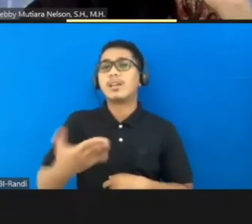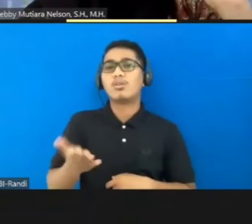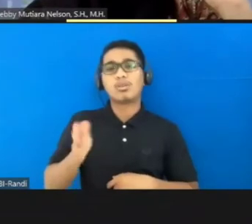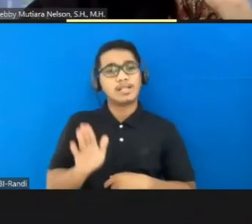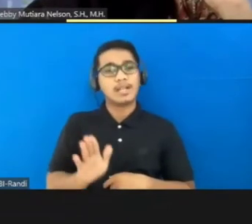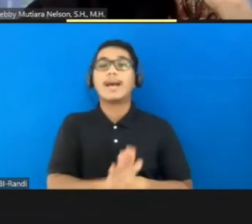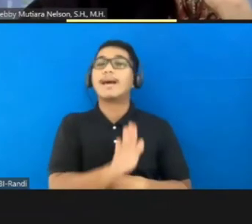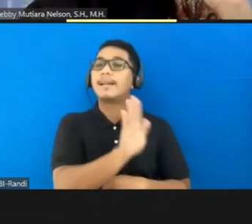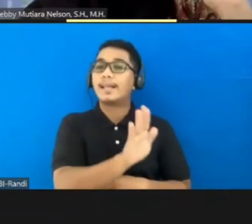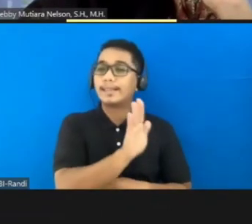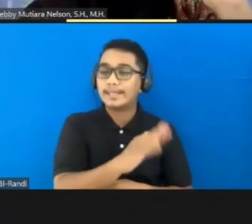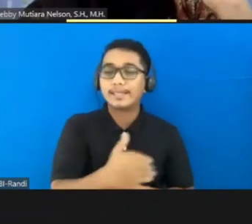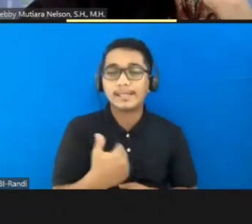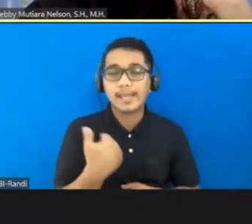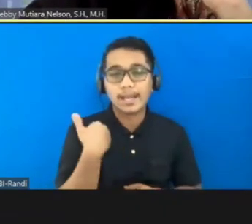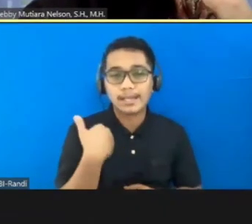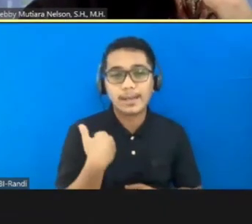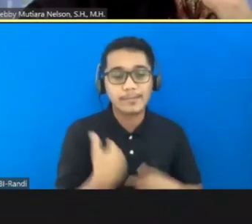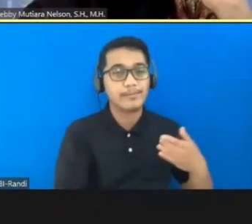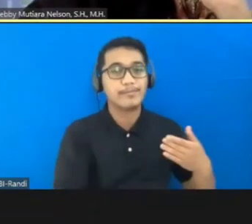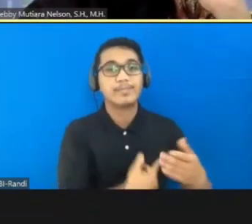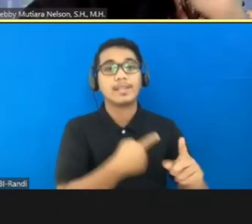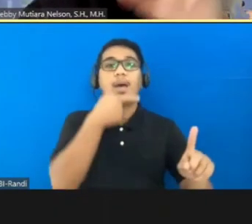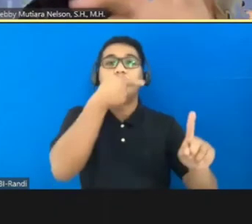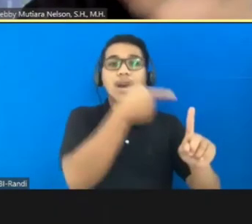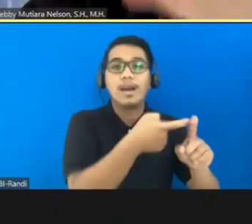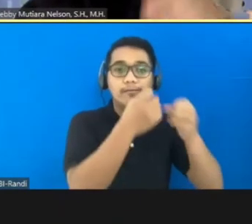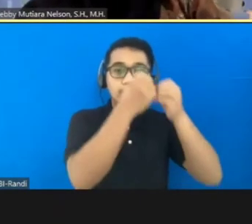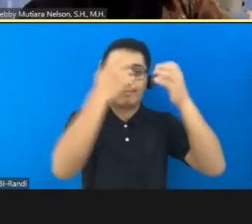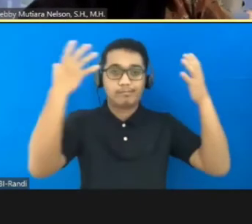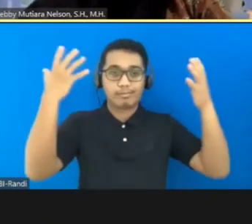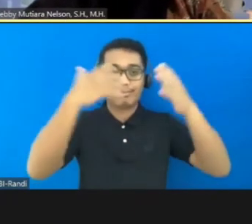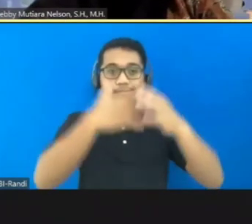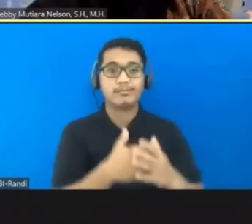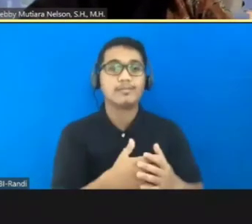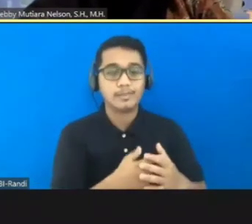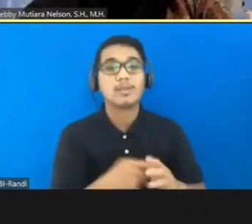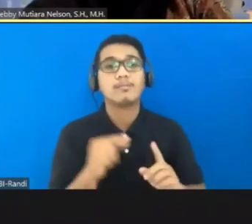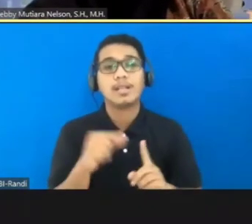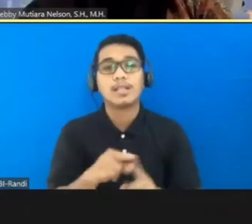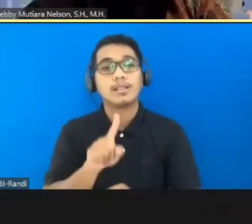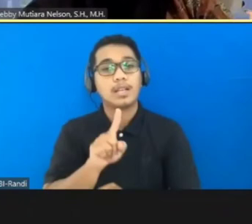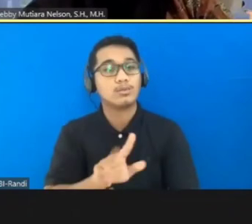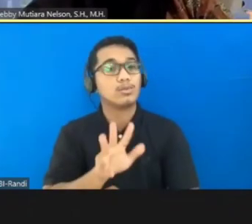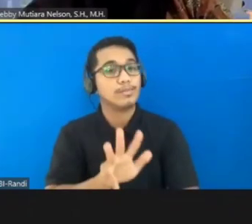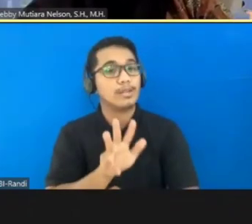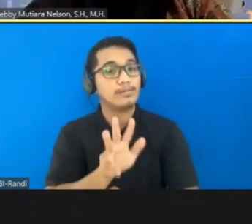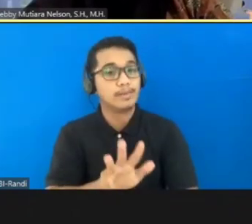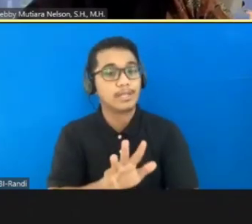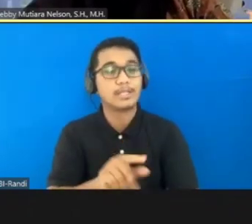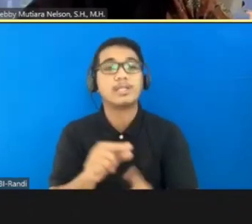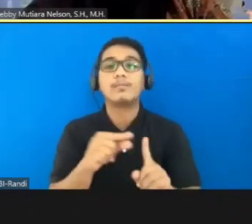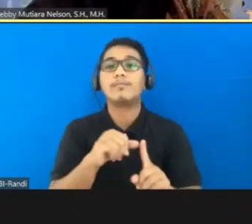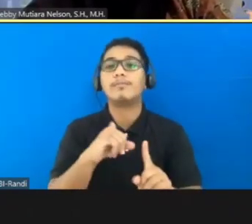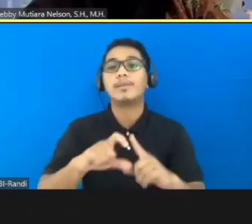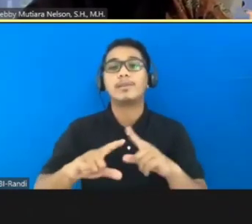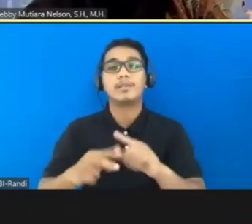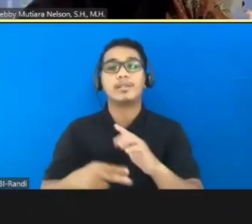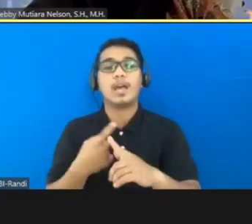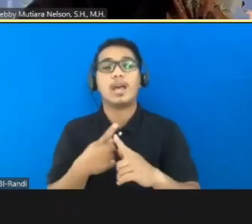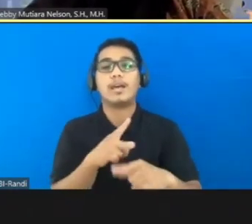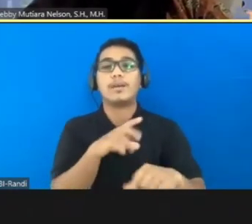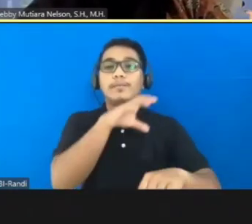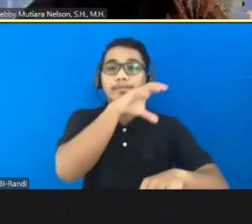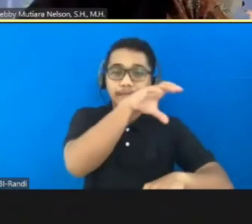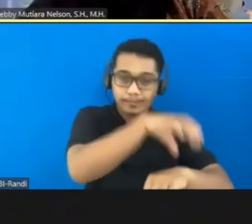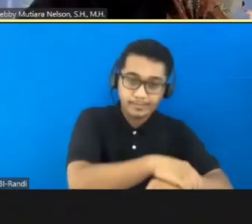di sini akan ada ketentuan lagi bahwa di dalam pasal 199 itu penjatuhan pidana terhadap kedakwas sebagaimana dimaksud